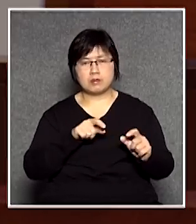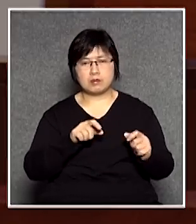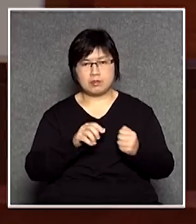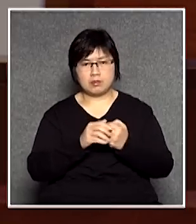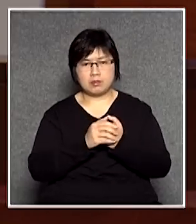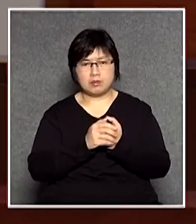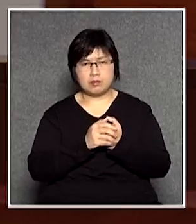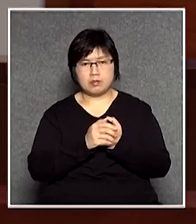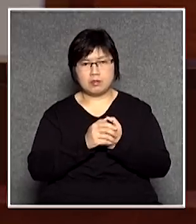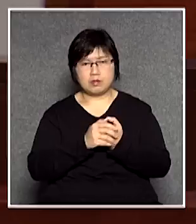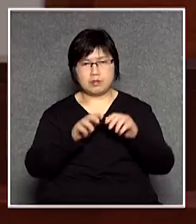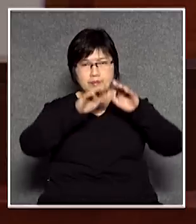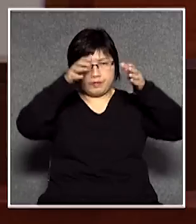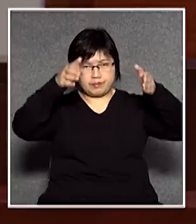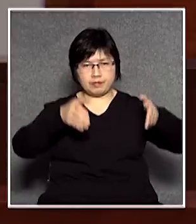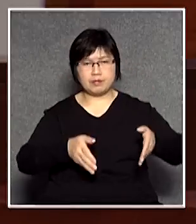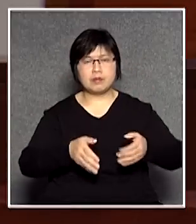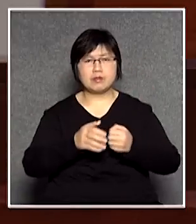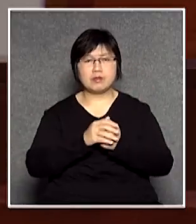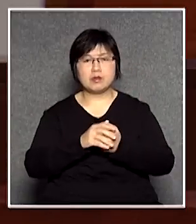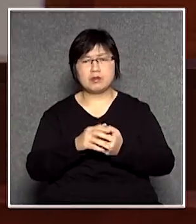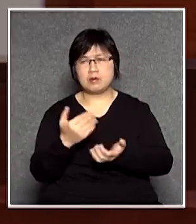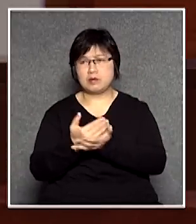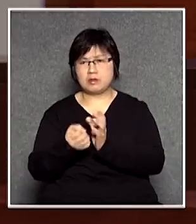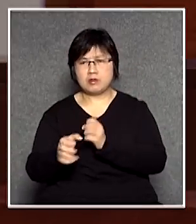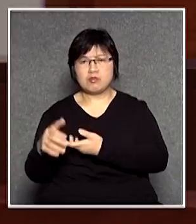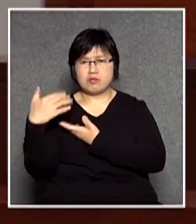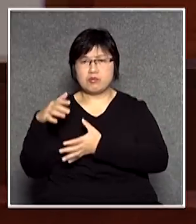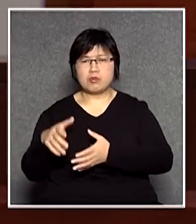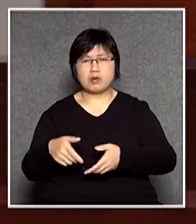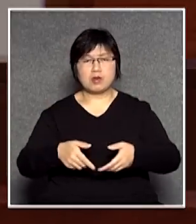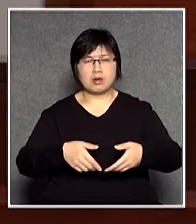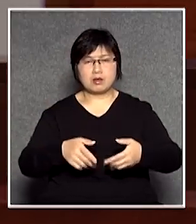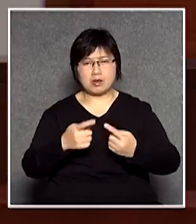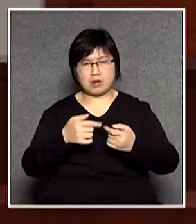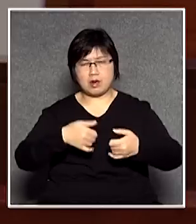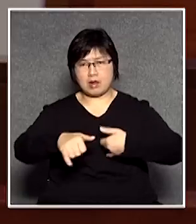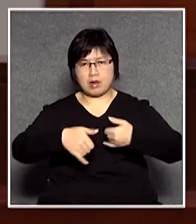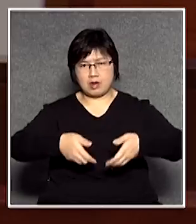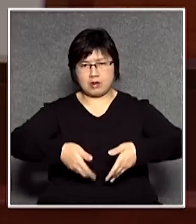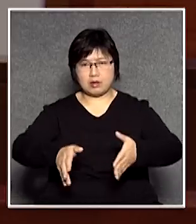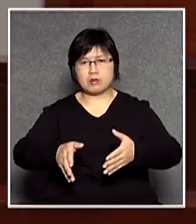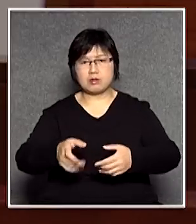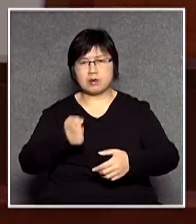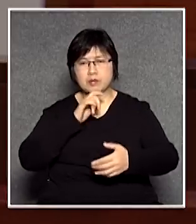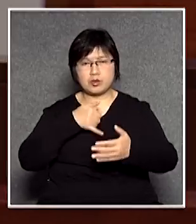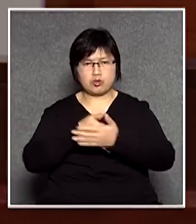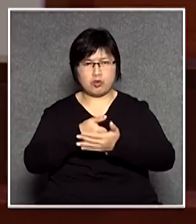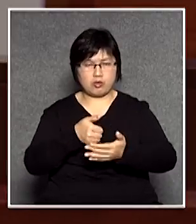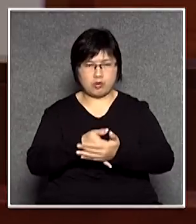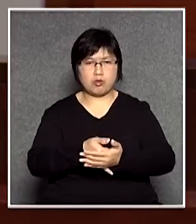那些店舖將雜物有好貨物擺在行人道上造成一個阻礙